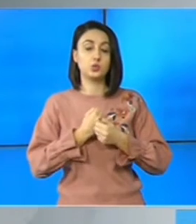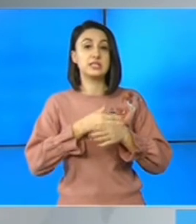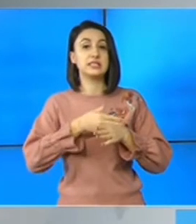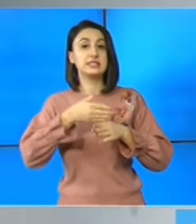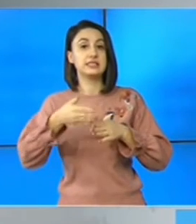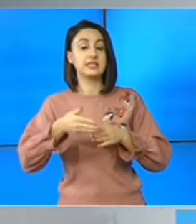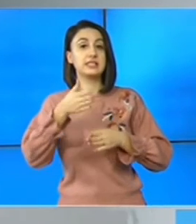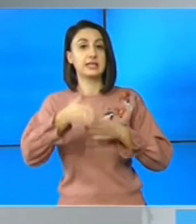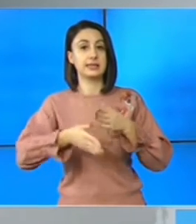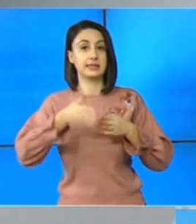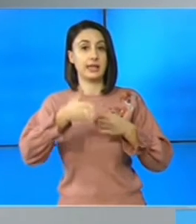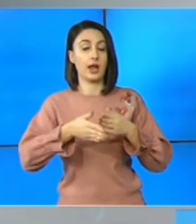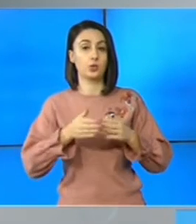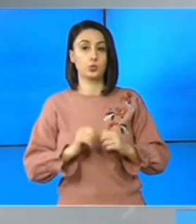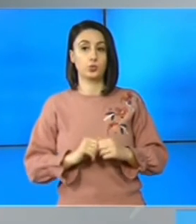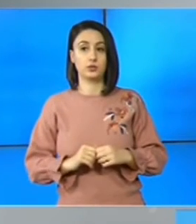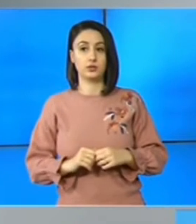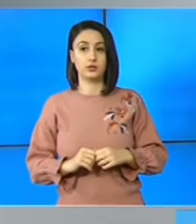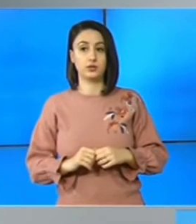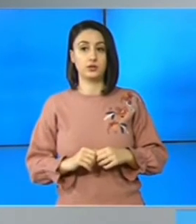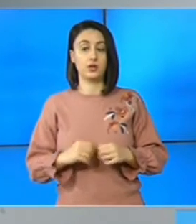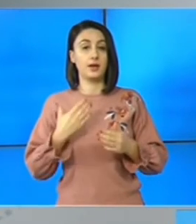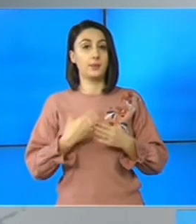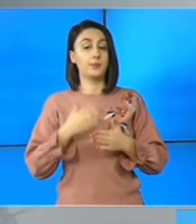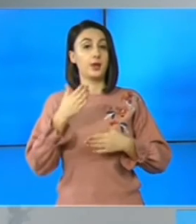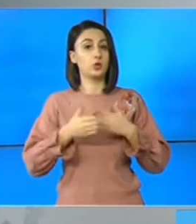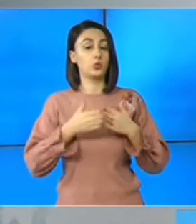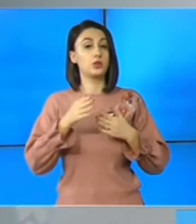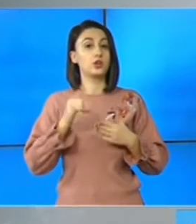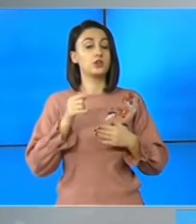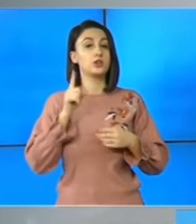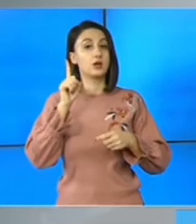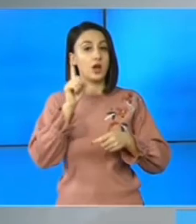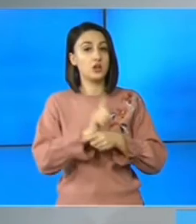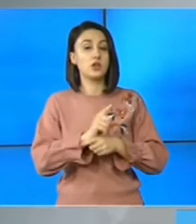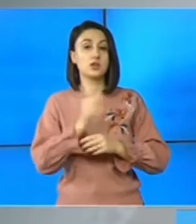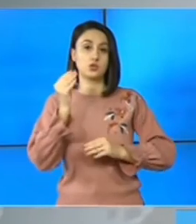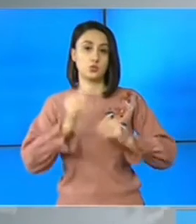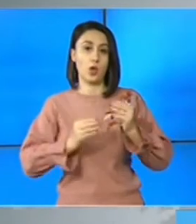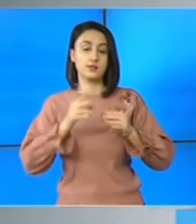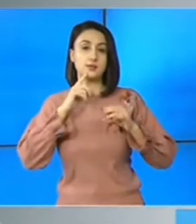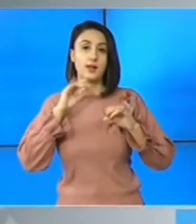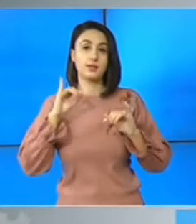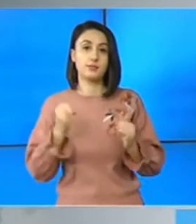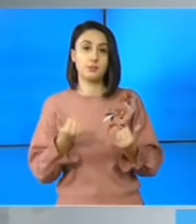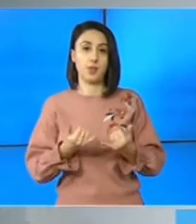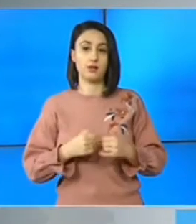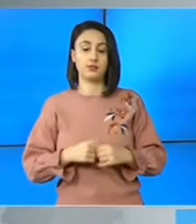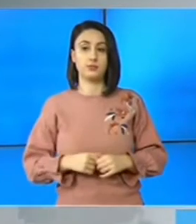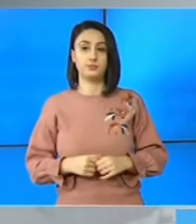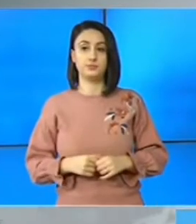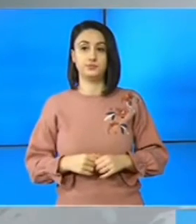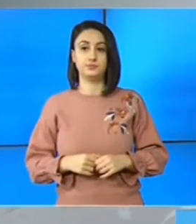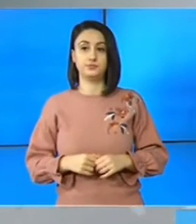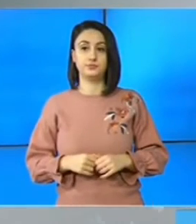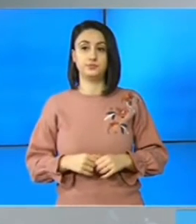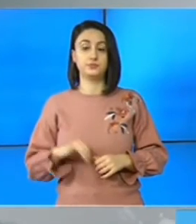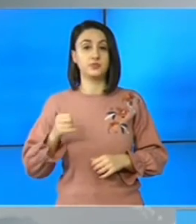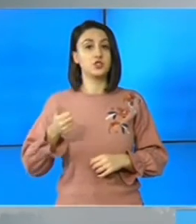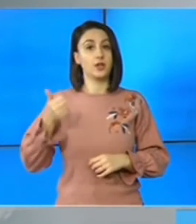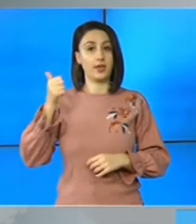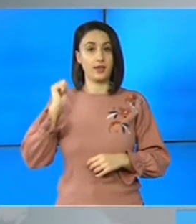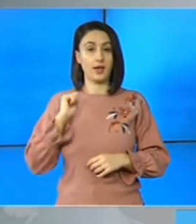întârzieri masive ale trenurilor, iar aceeași situație s-a întâmplat și